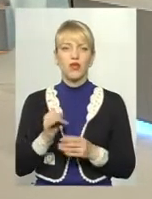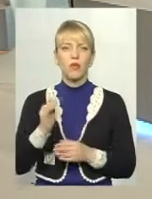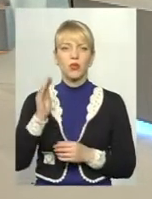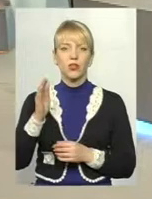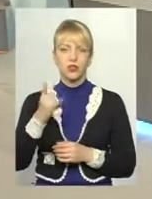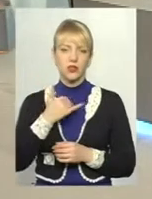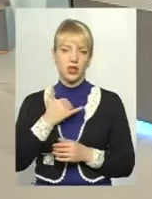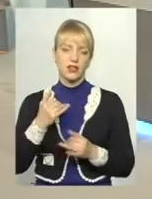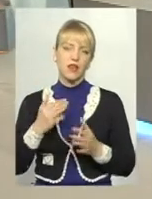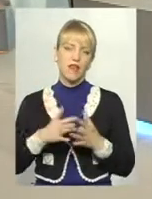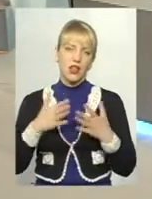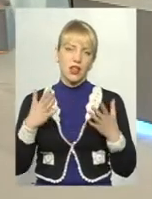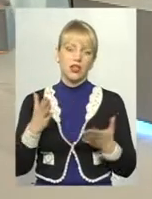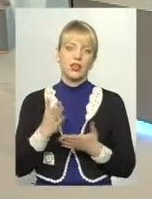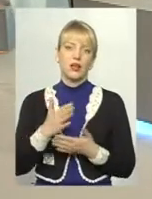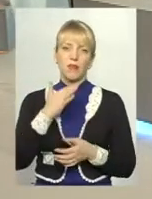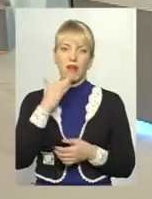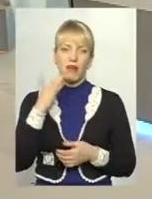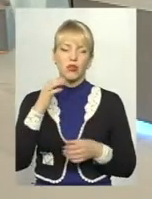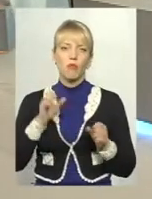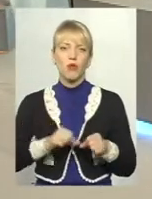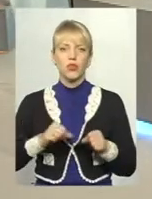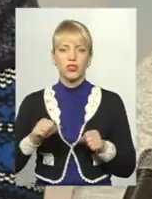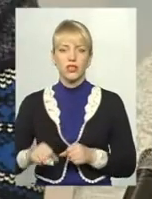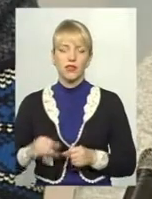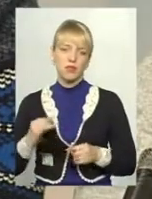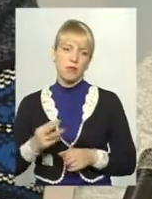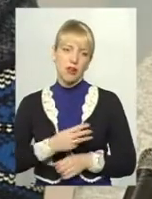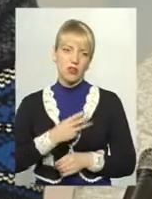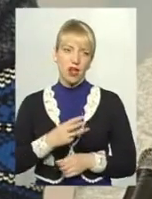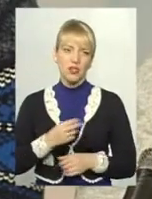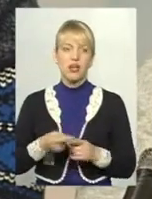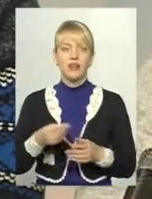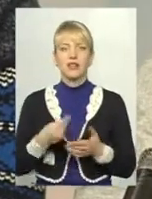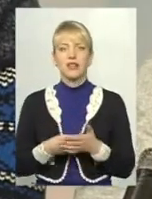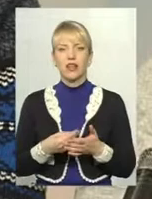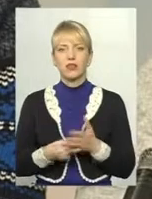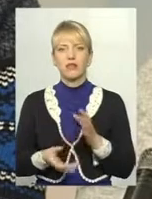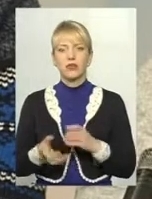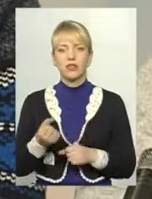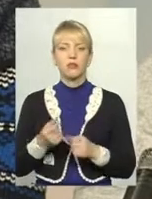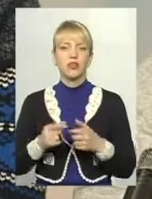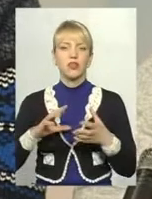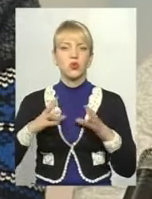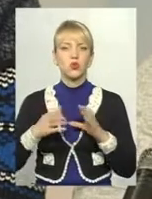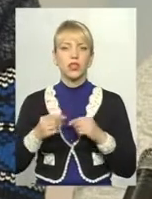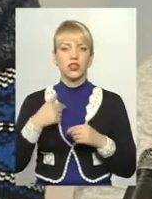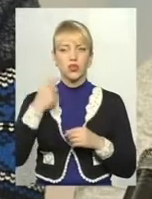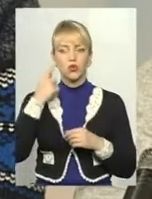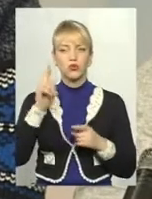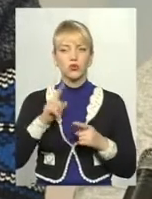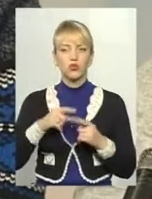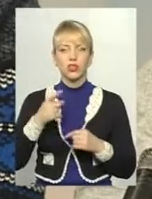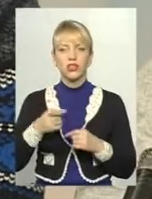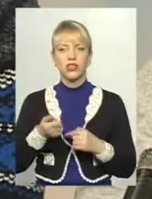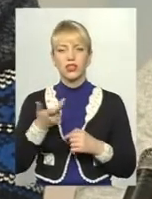великий, є дуже багато можливостей і бажання, і фінансова підтримка. Результат, я думаю, що через декілька